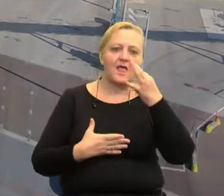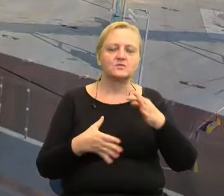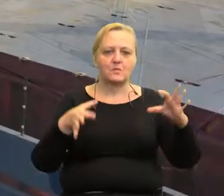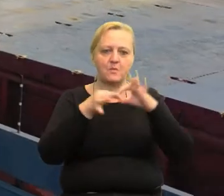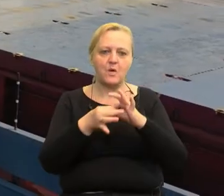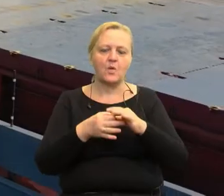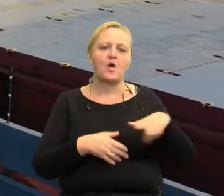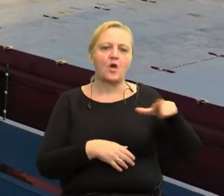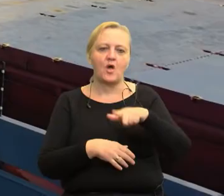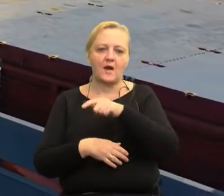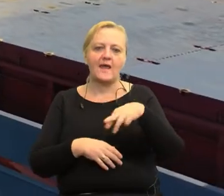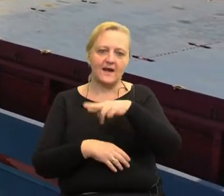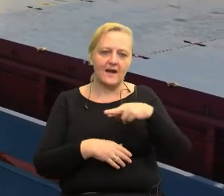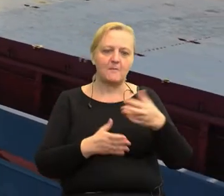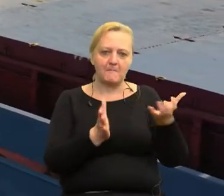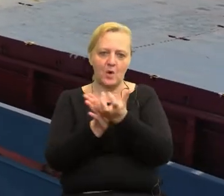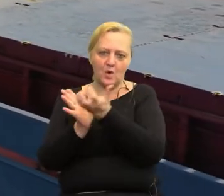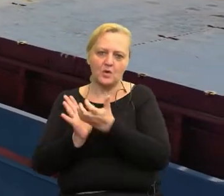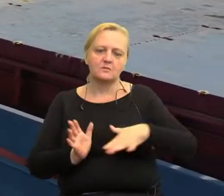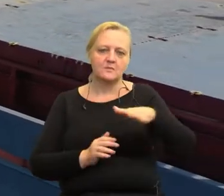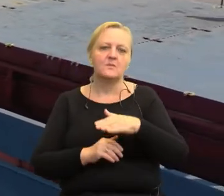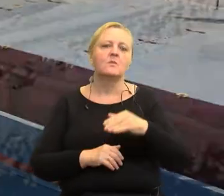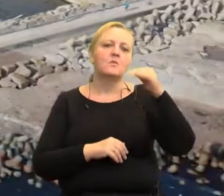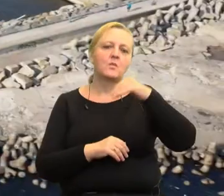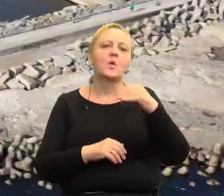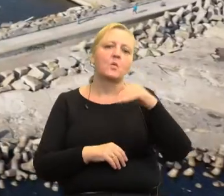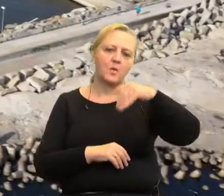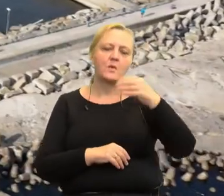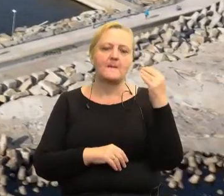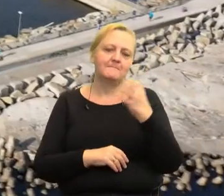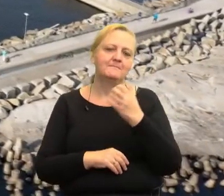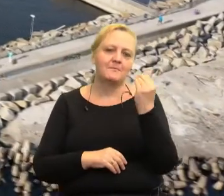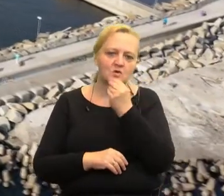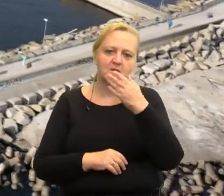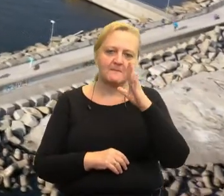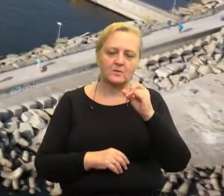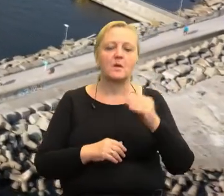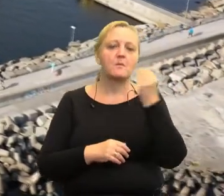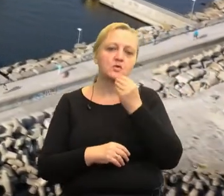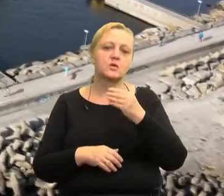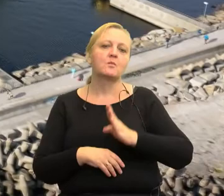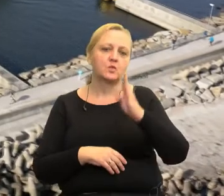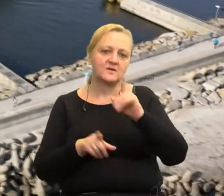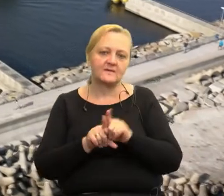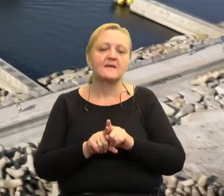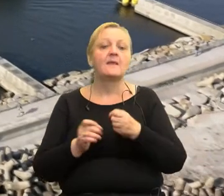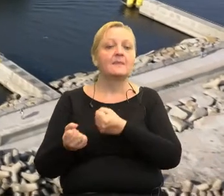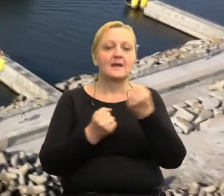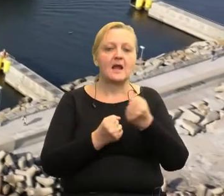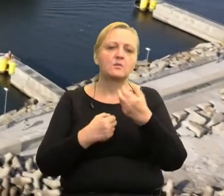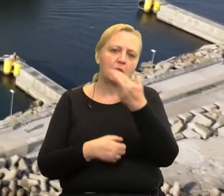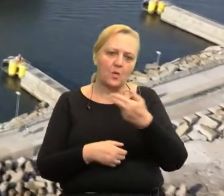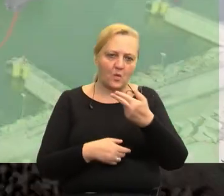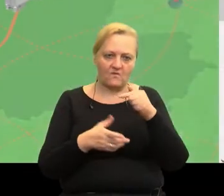między lokalnymi i regionalnymi portami w regionie południowego Bałtyku i Morza Północnego oraz wykorzystać je do transportu ładunków.